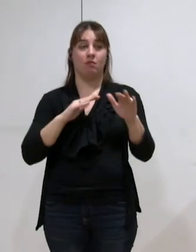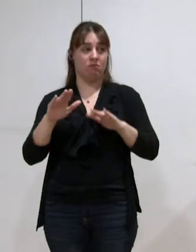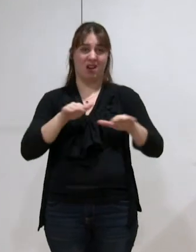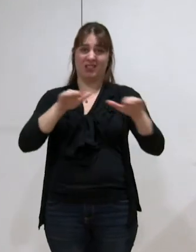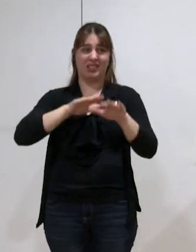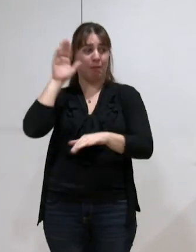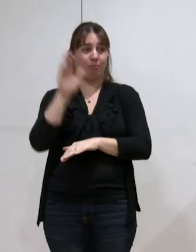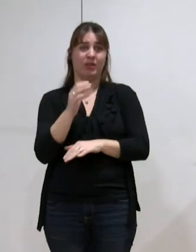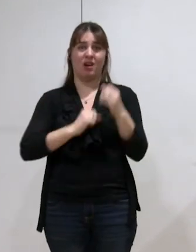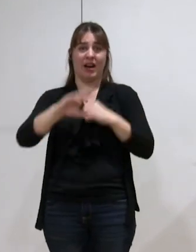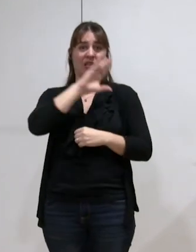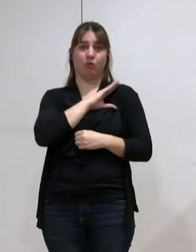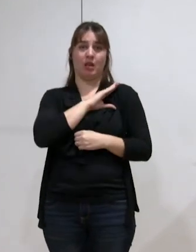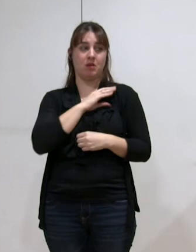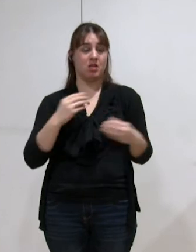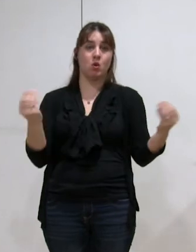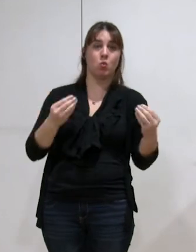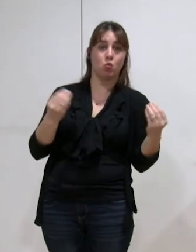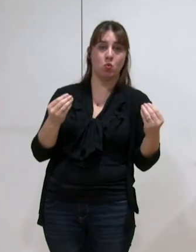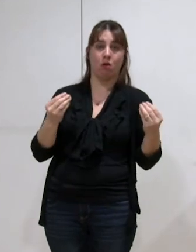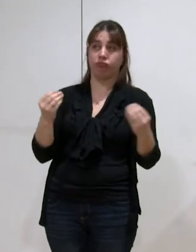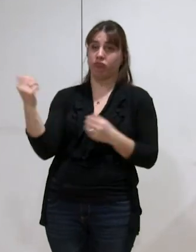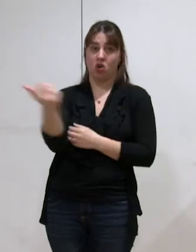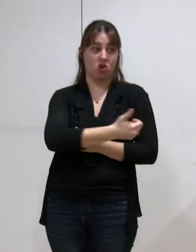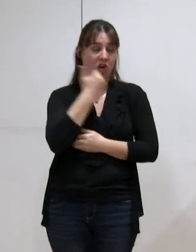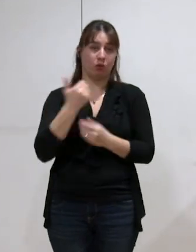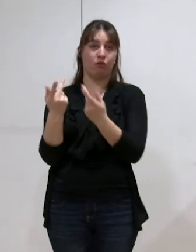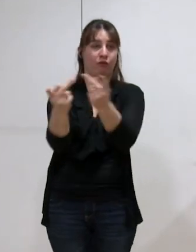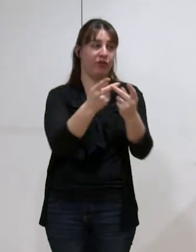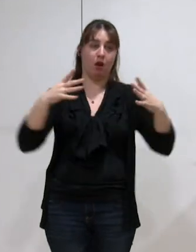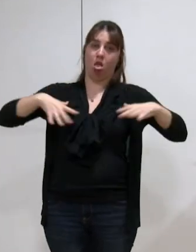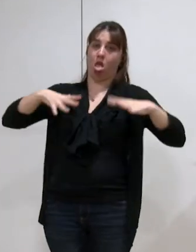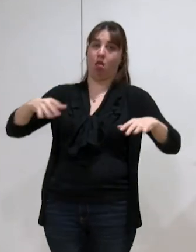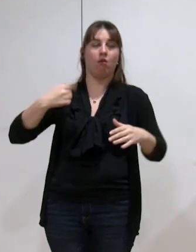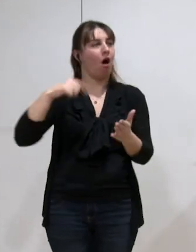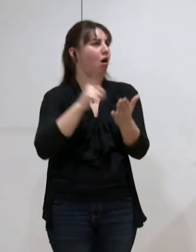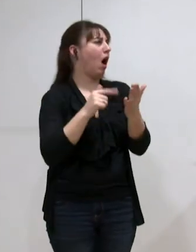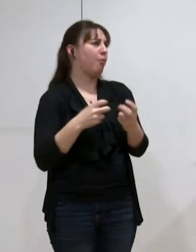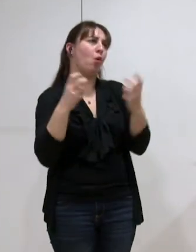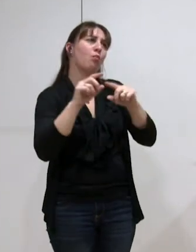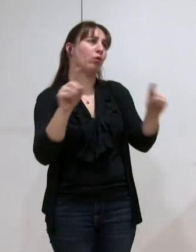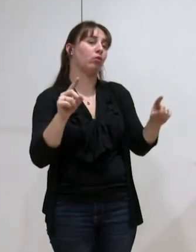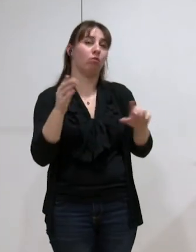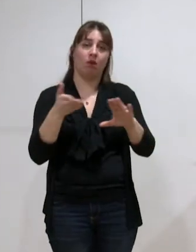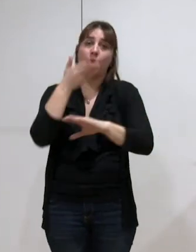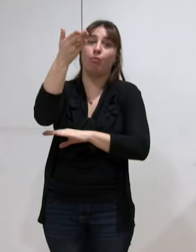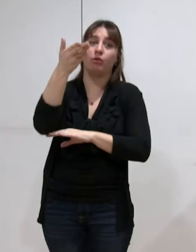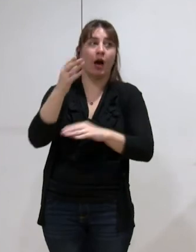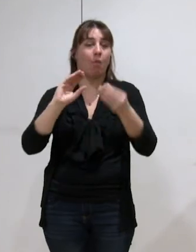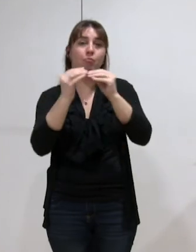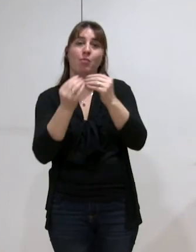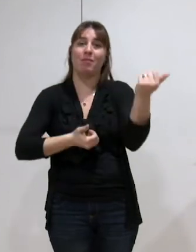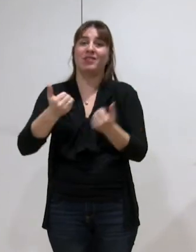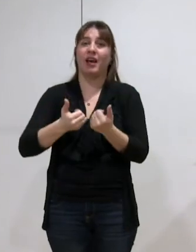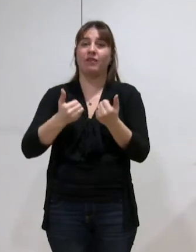déresponsabilisant où les communes pourront dire nous n'augmentons pas les impôts et quand il y des augmentations de fiscalité ou de la dégradation du